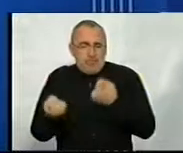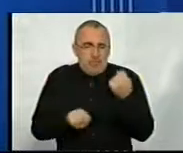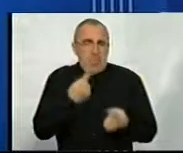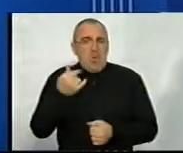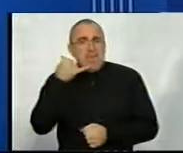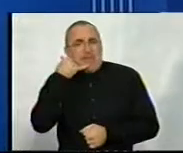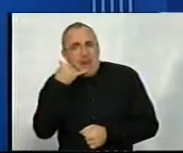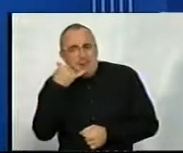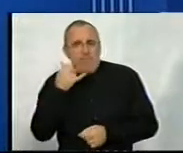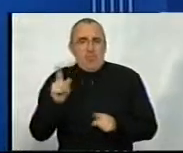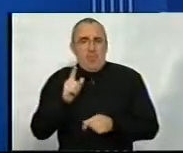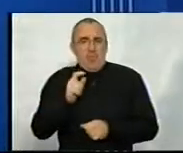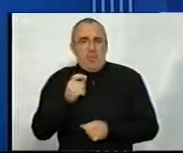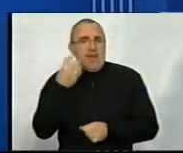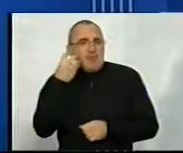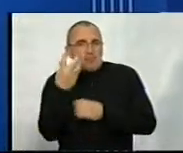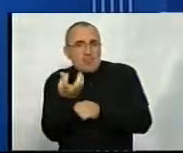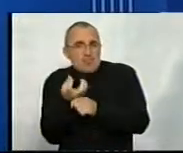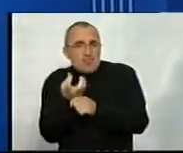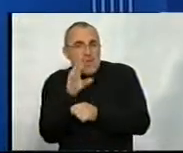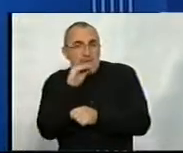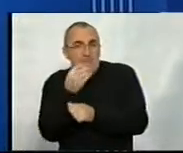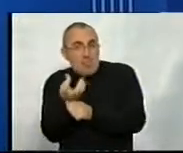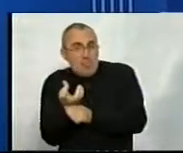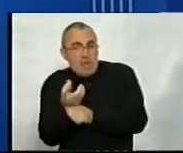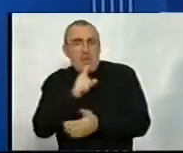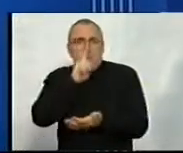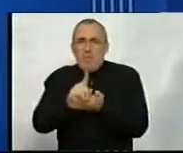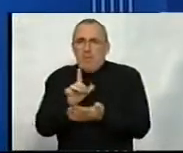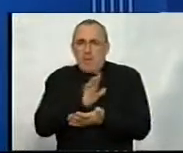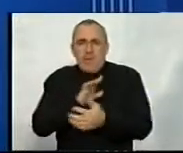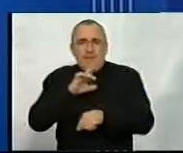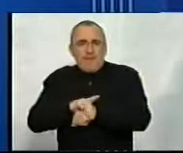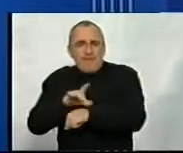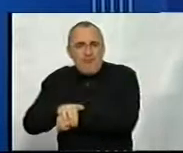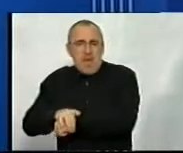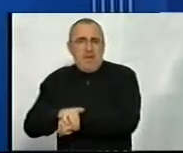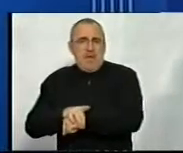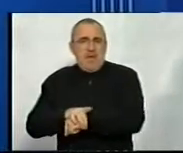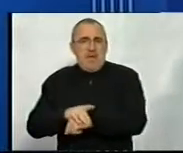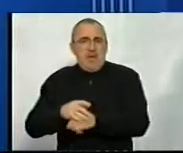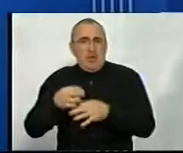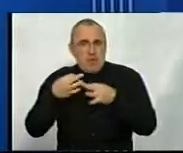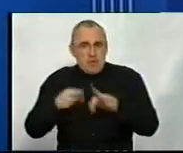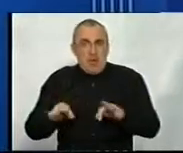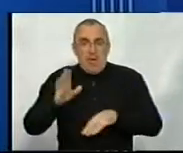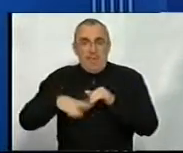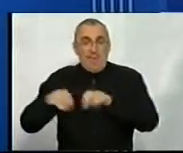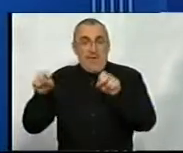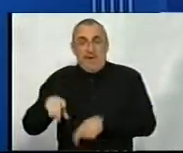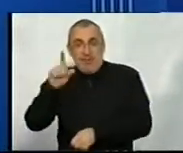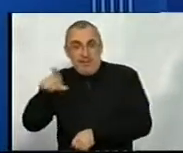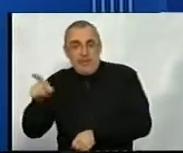телефон, диктофон, записуватись. Тобто, в неї повинні бути факти, які б дозволяли фахівцям